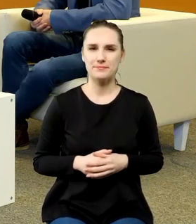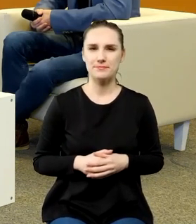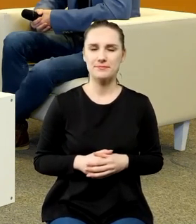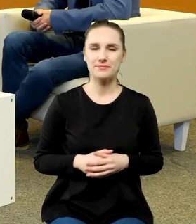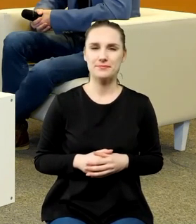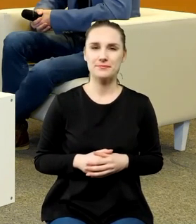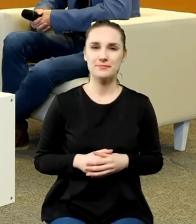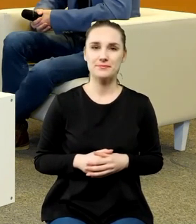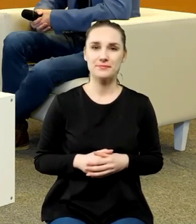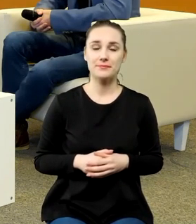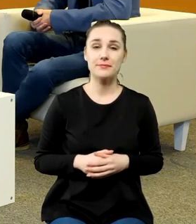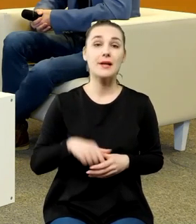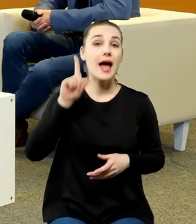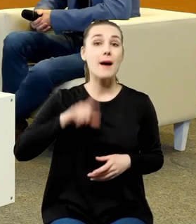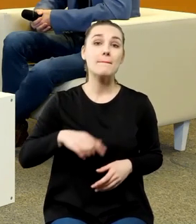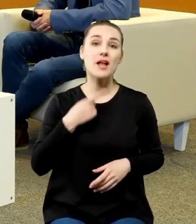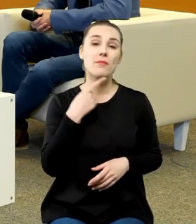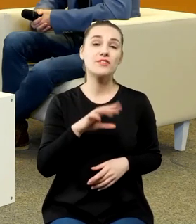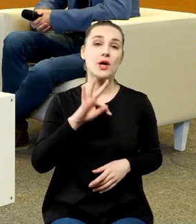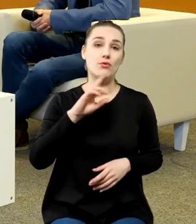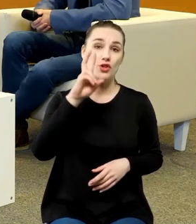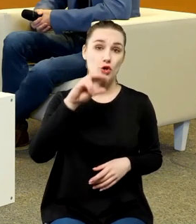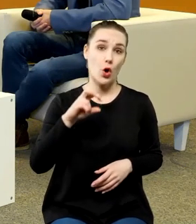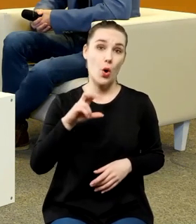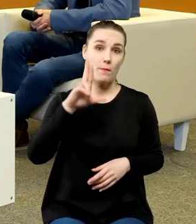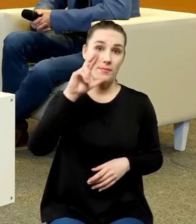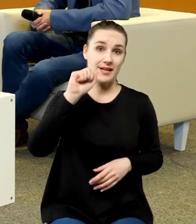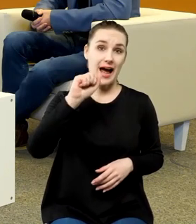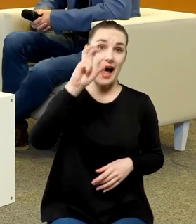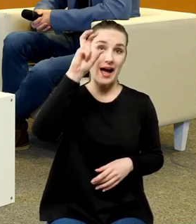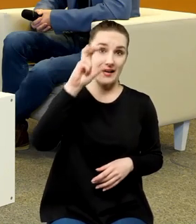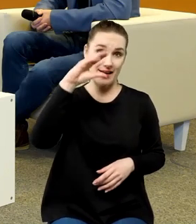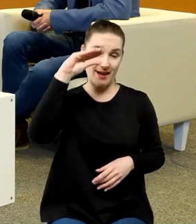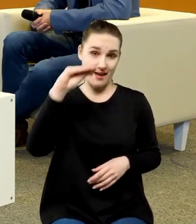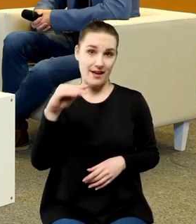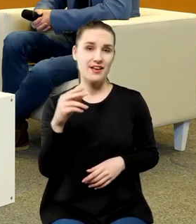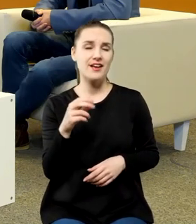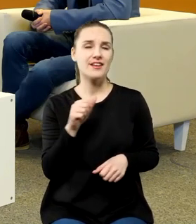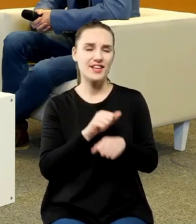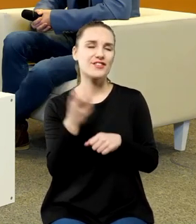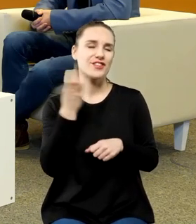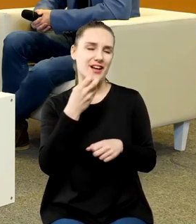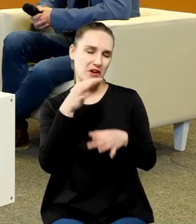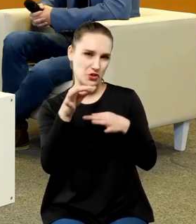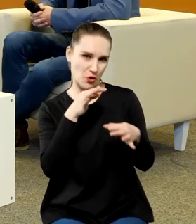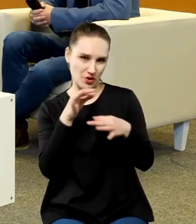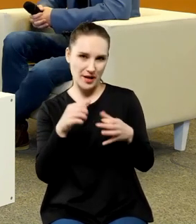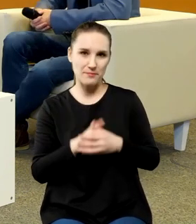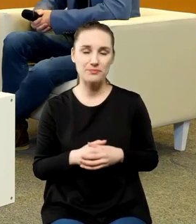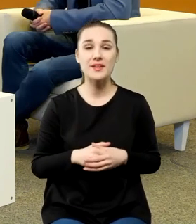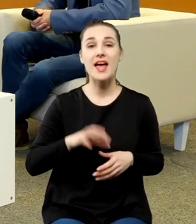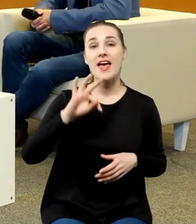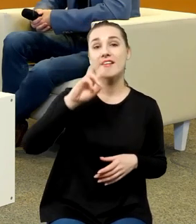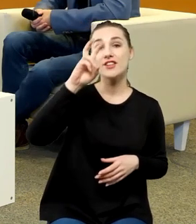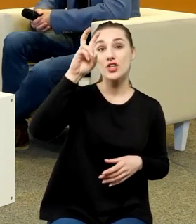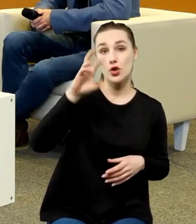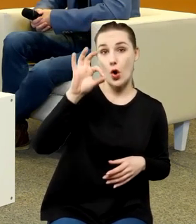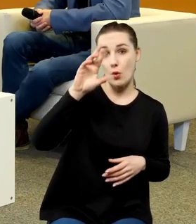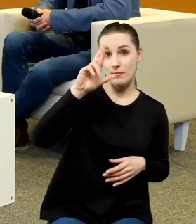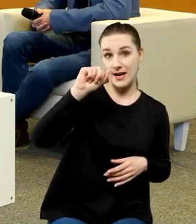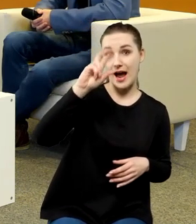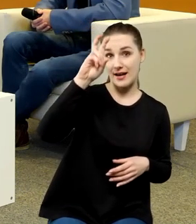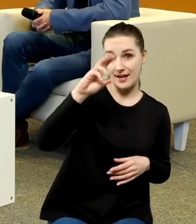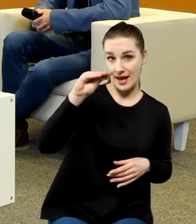powiedział Pan o Tychonie Brachę, to tutaj też jest jeszcze kolejna ciekawa anegdota. Otóż Tychobrachę, po pierwsze